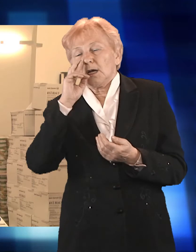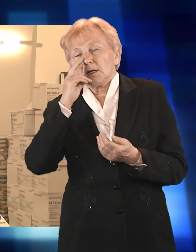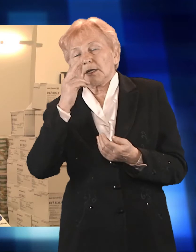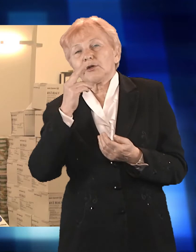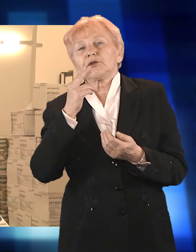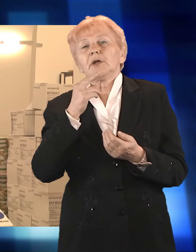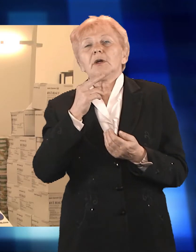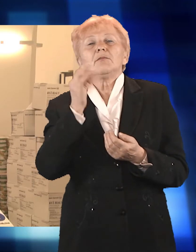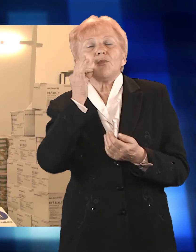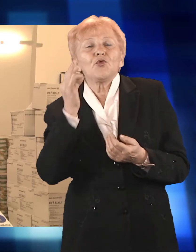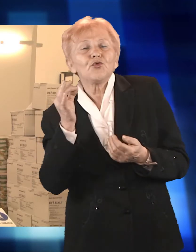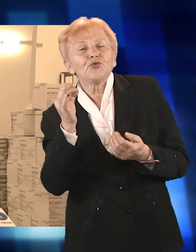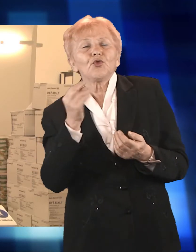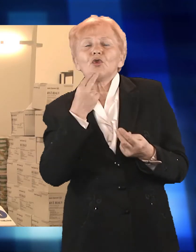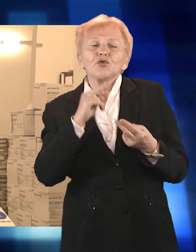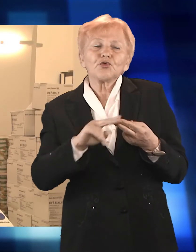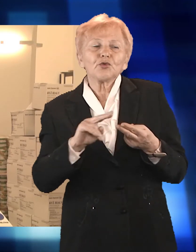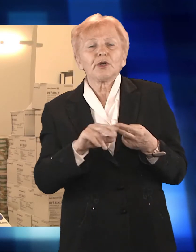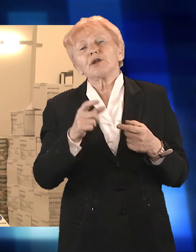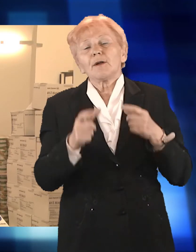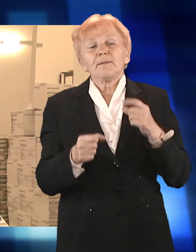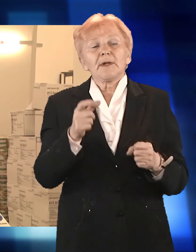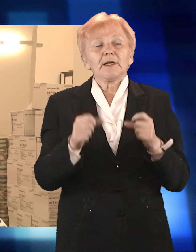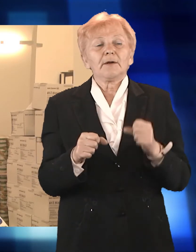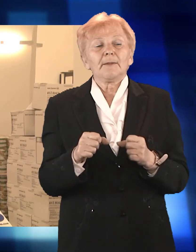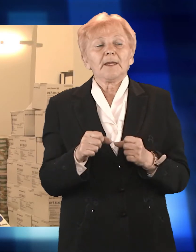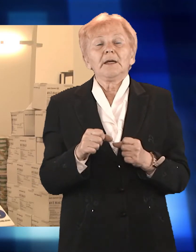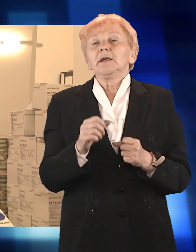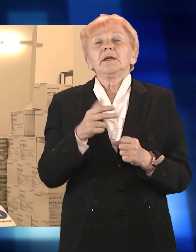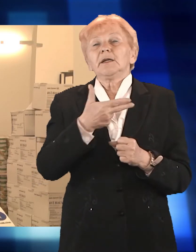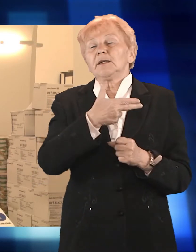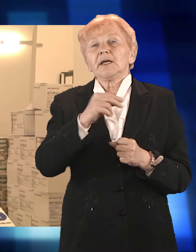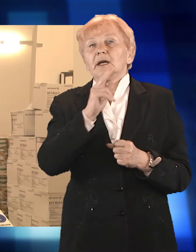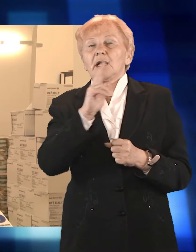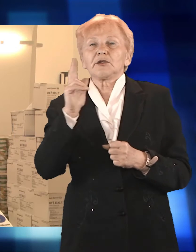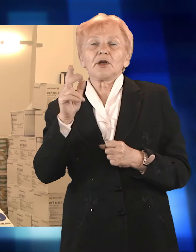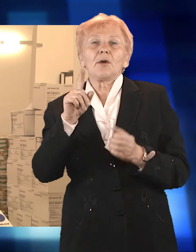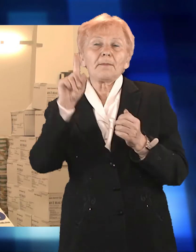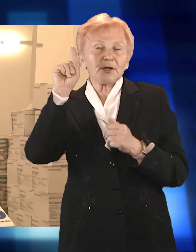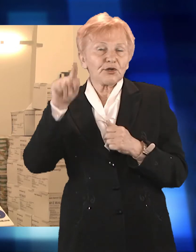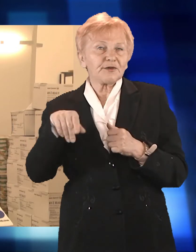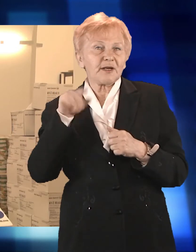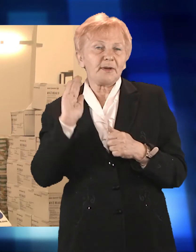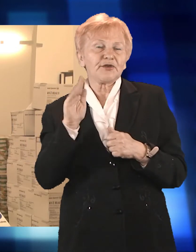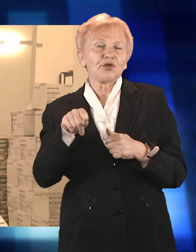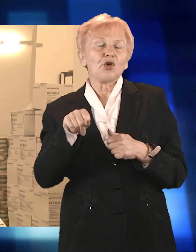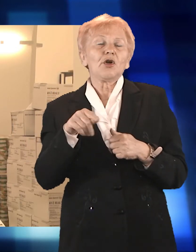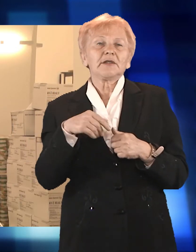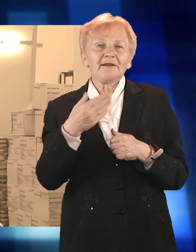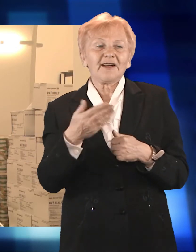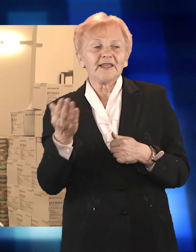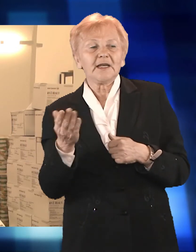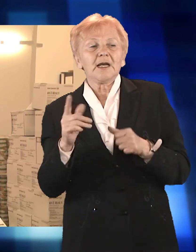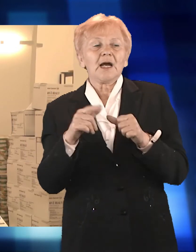kabanosy, miód, olej, cukier, mleko. Będzie to stopniowo wydawane, nie wszystkie produkty będą wydawane za pierwszym razem, ale będziemy je wydawać